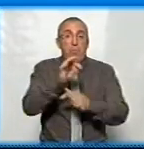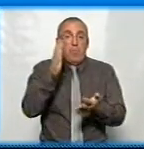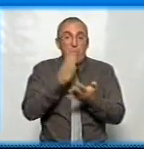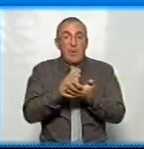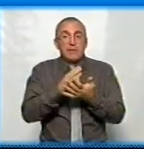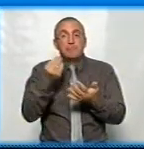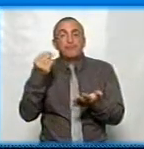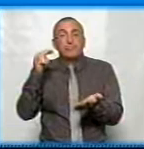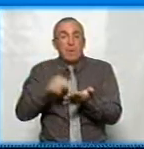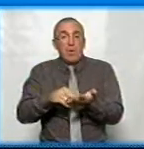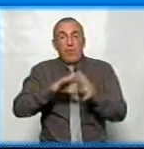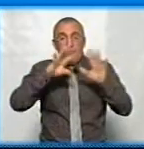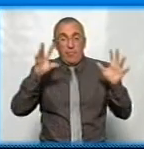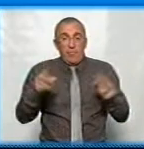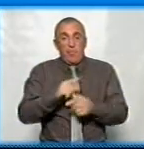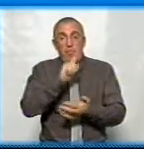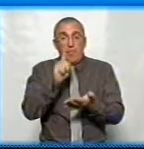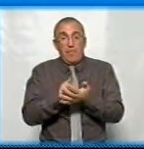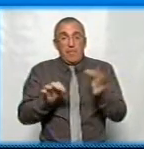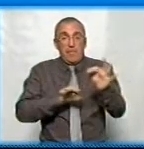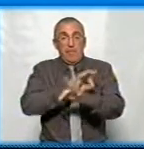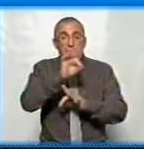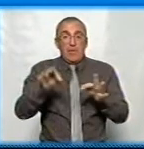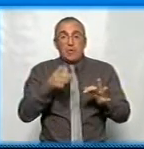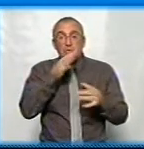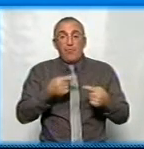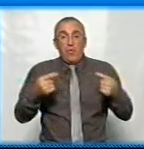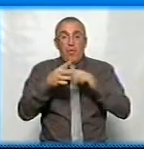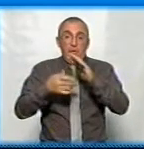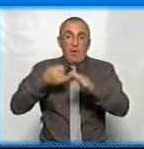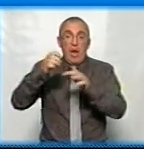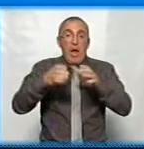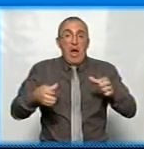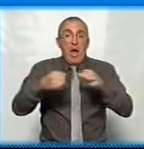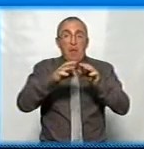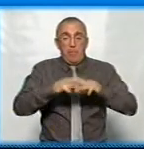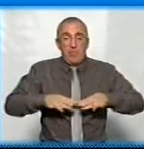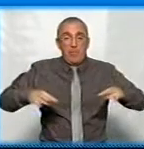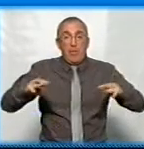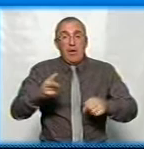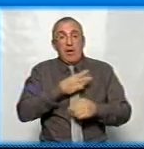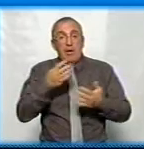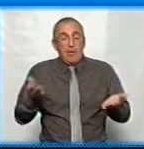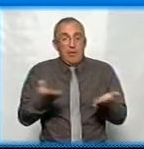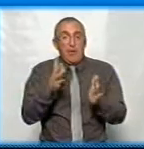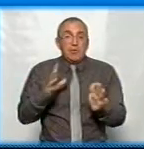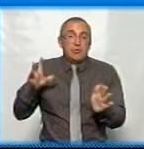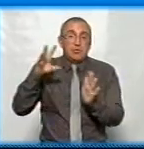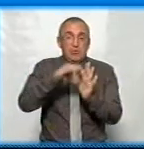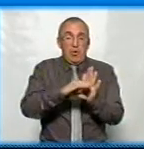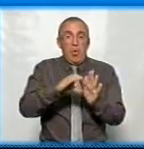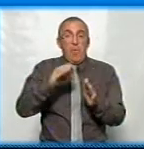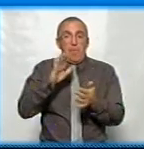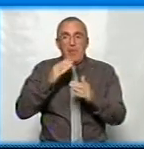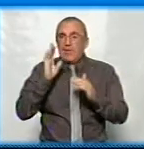кінцеву цифру, скільки це вартує, ми повинні ці проєкти своєчасно подати в Кабінет міністрів на розгляд, ініціювати, щоб залучити кошти не тільки